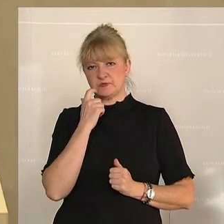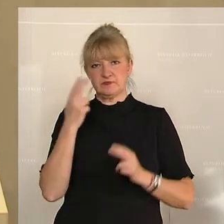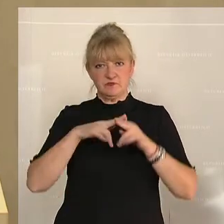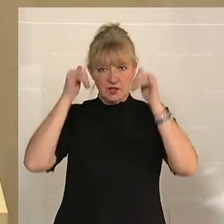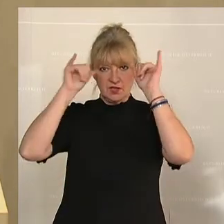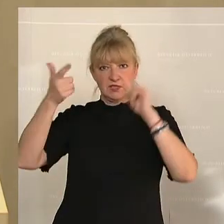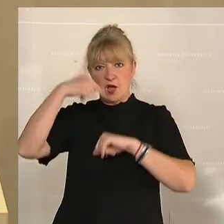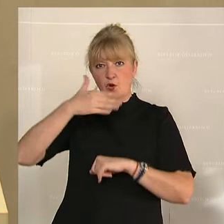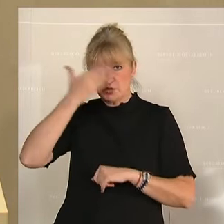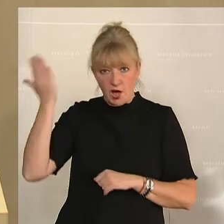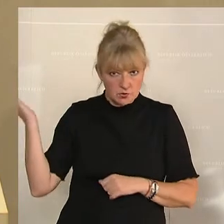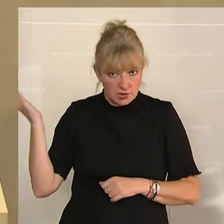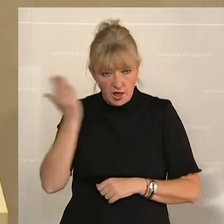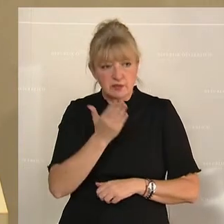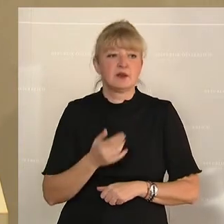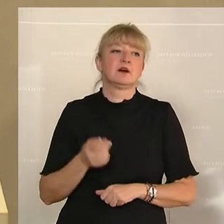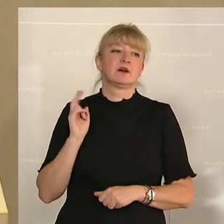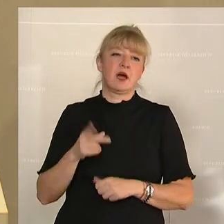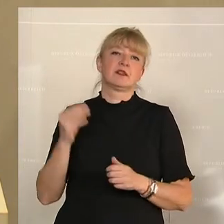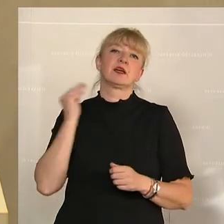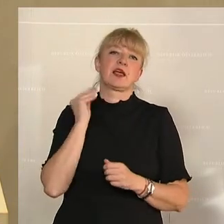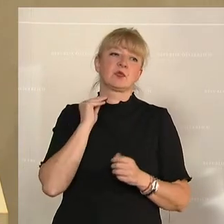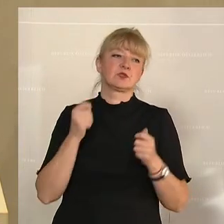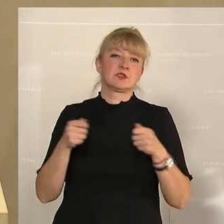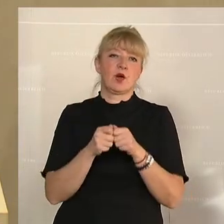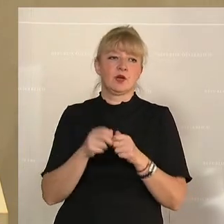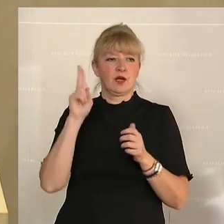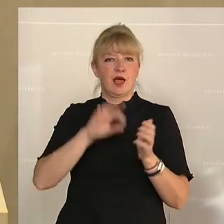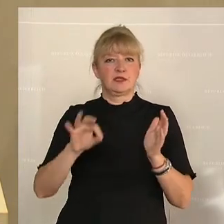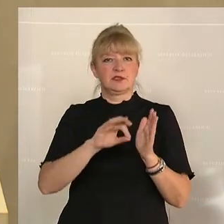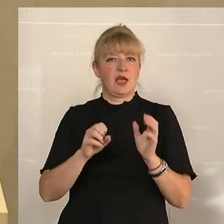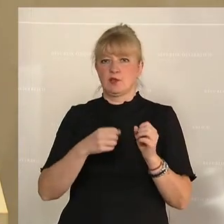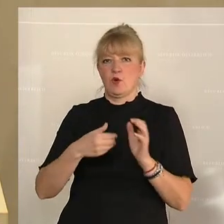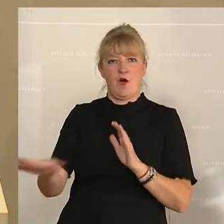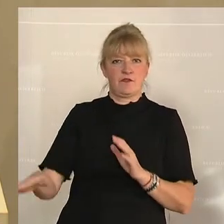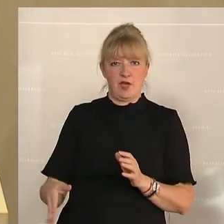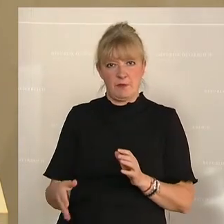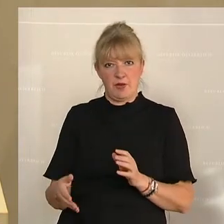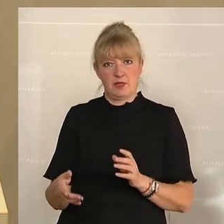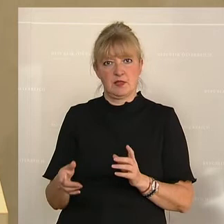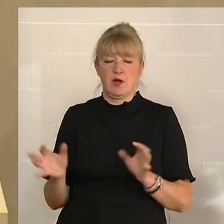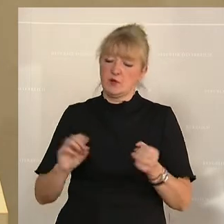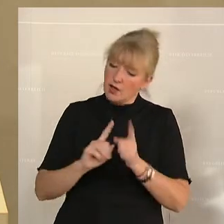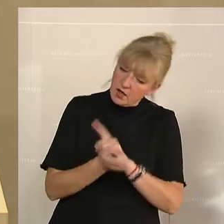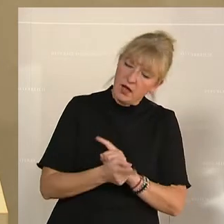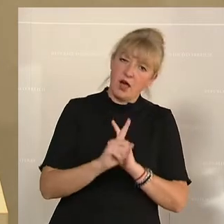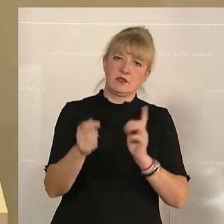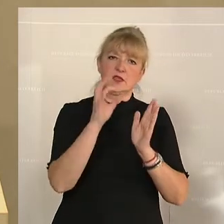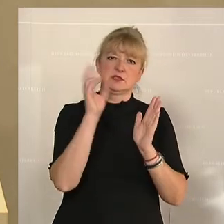aus dem Ausland kommt, dann kann man dort ein Genusstauglichkeitskennzeichen aufgeben, aber dann sollte man das auch kennzeichnen